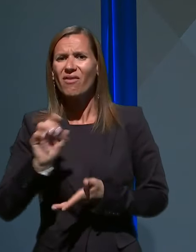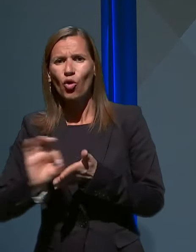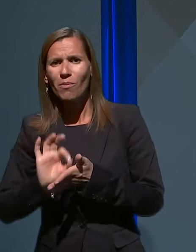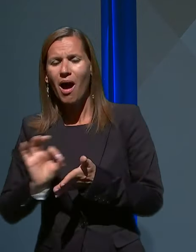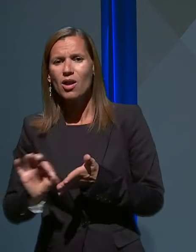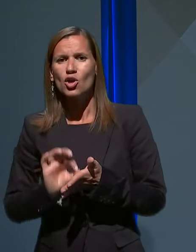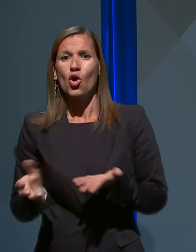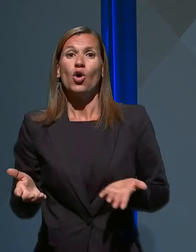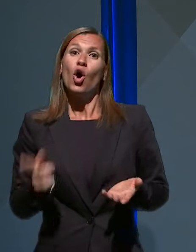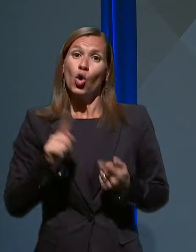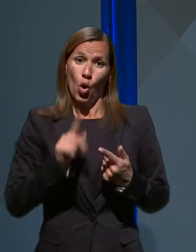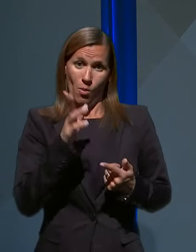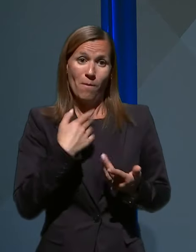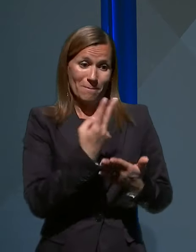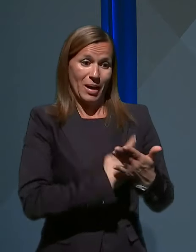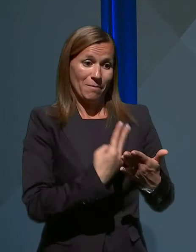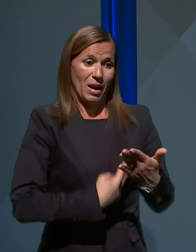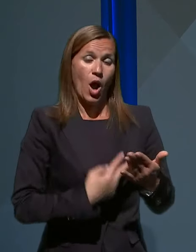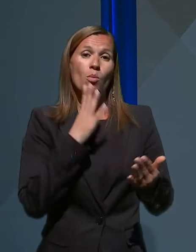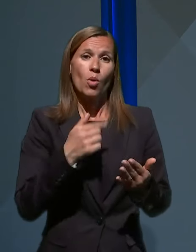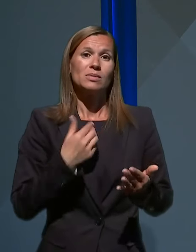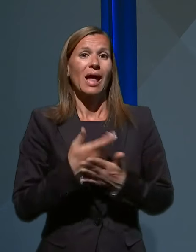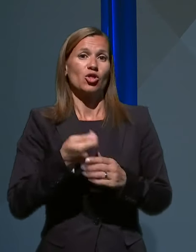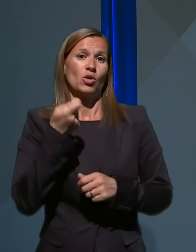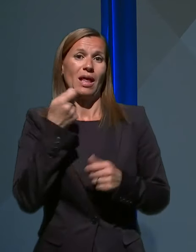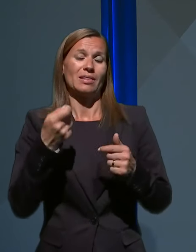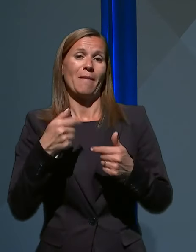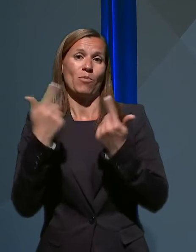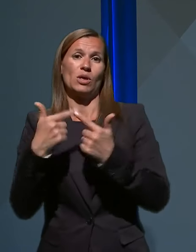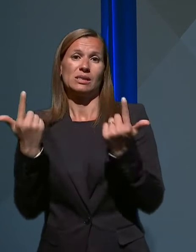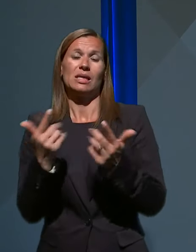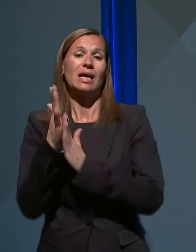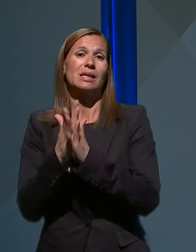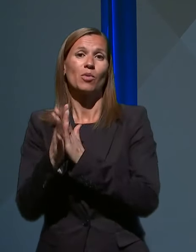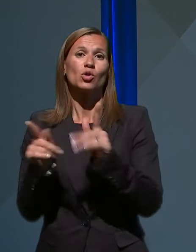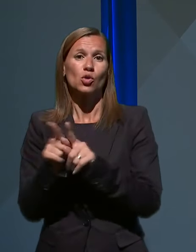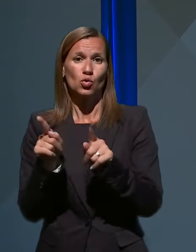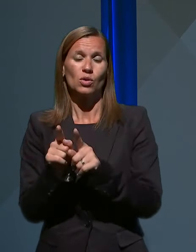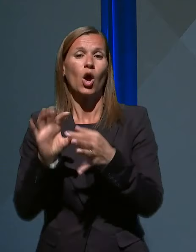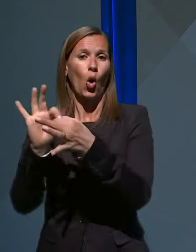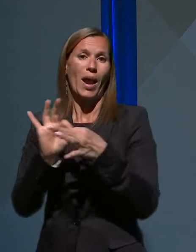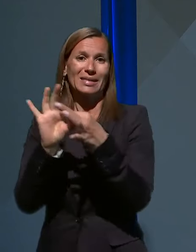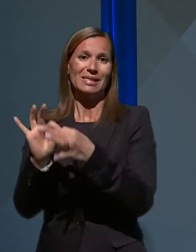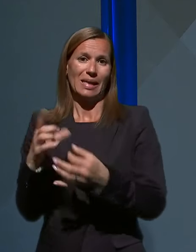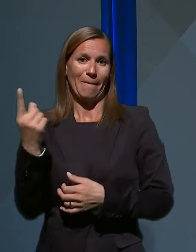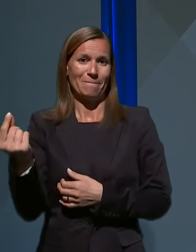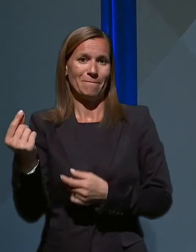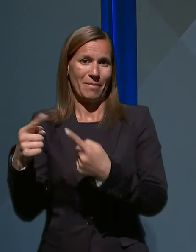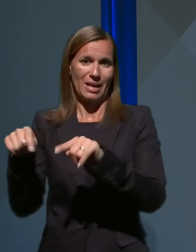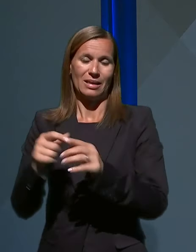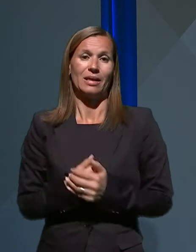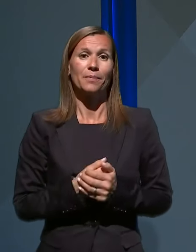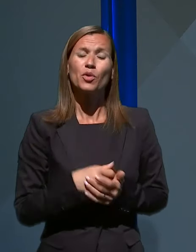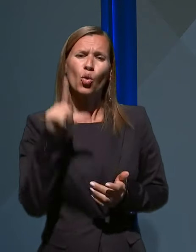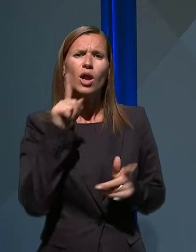Ko ga bom prebral, bom za dodatna povesnila zaprosil tudi koalicijske partnerje? No, v glavnem tudi